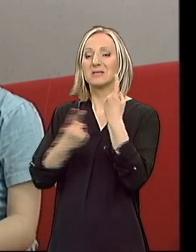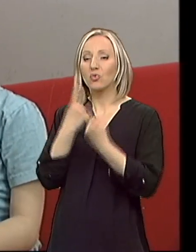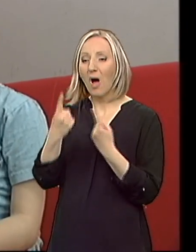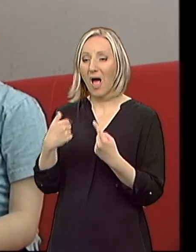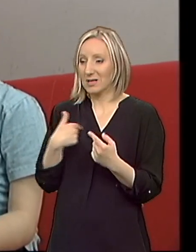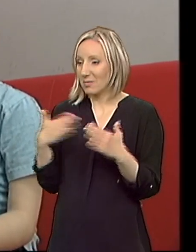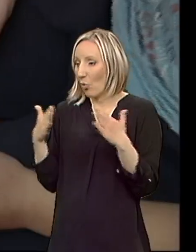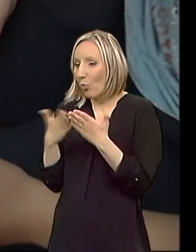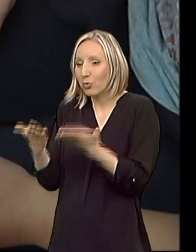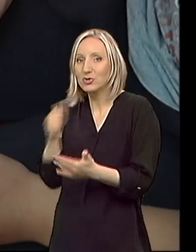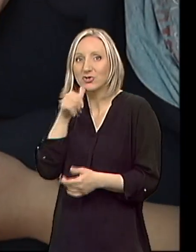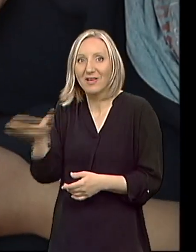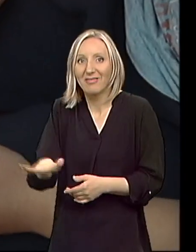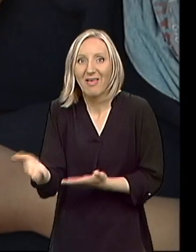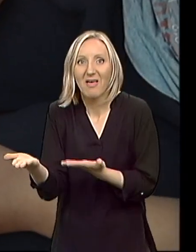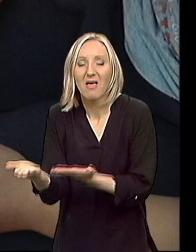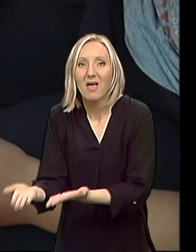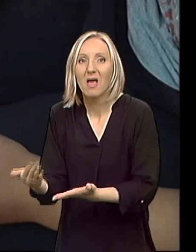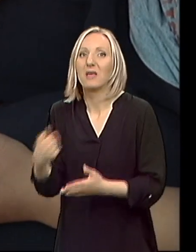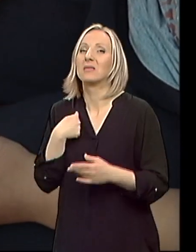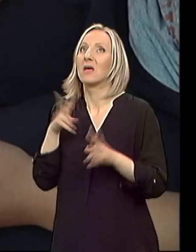imamo u kući, zaista ja mislim da je